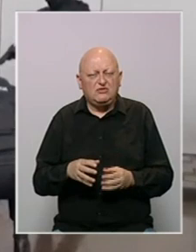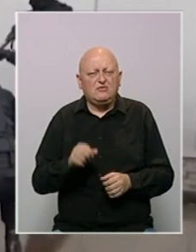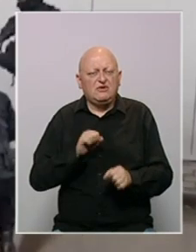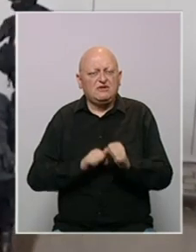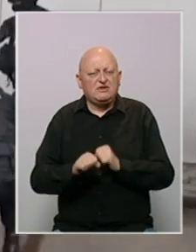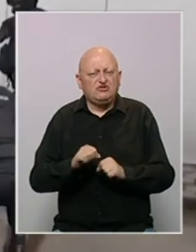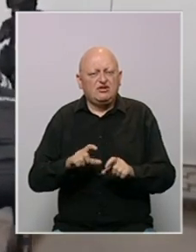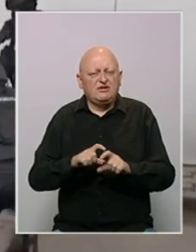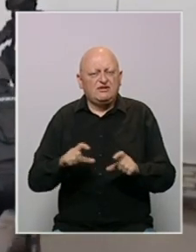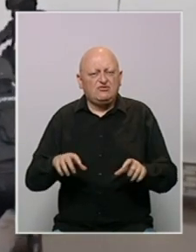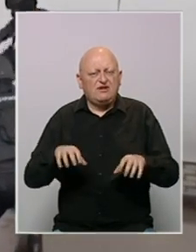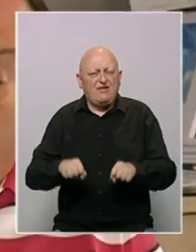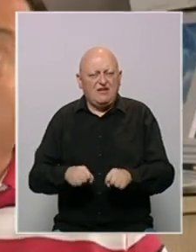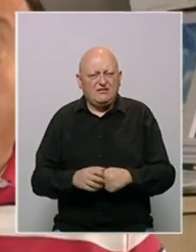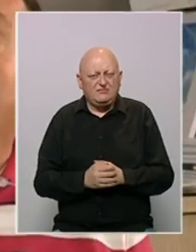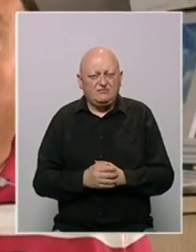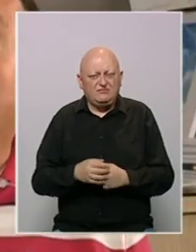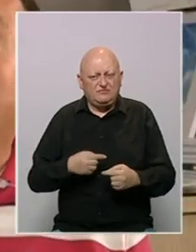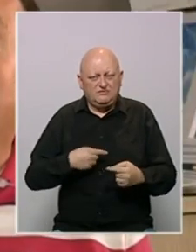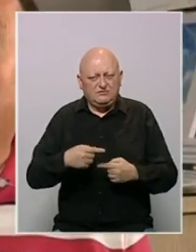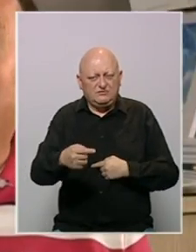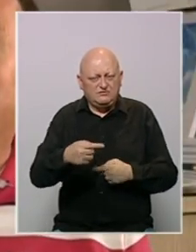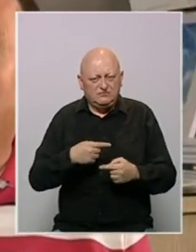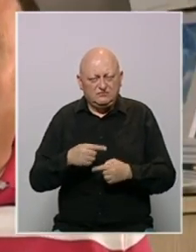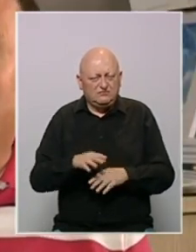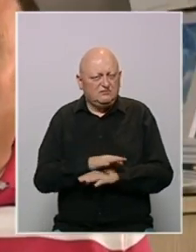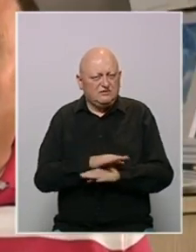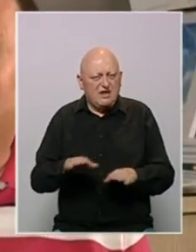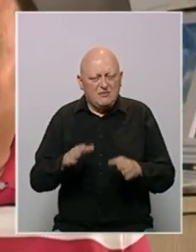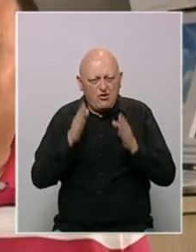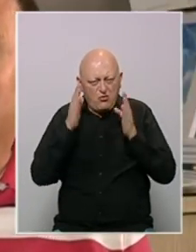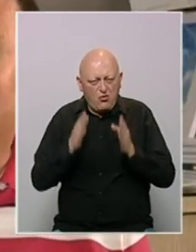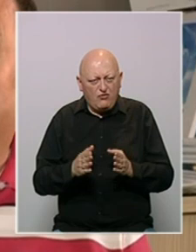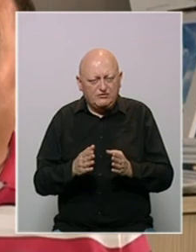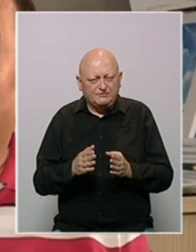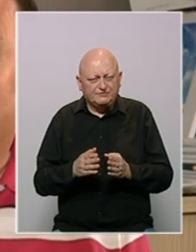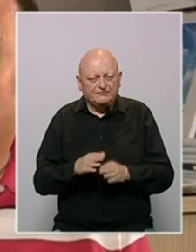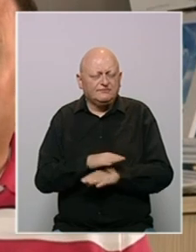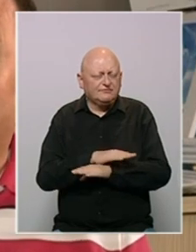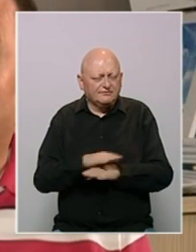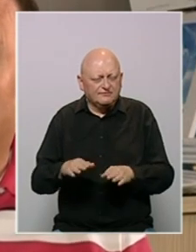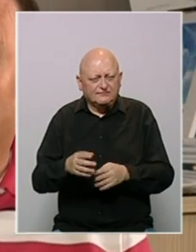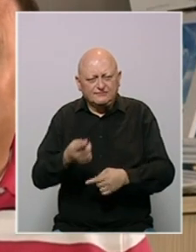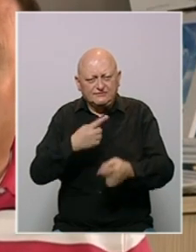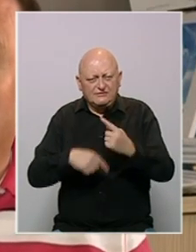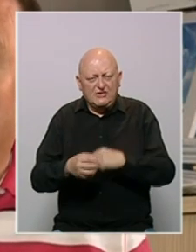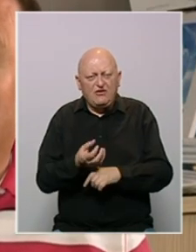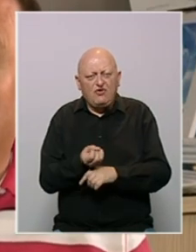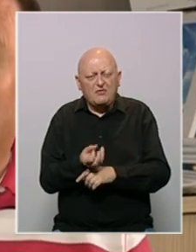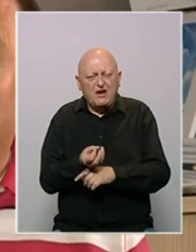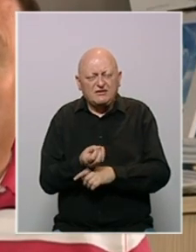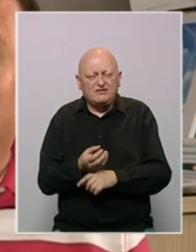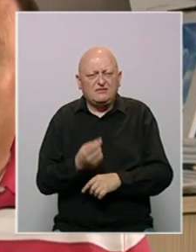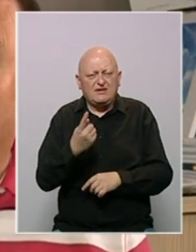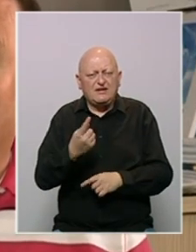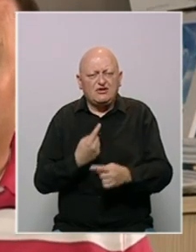zaštitom institucija vlasti. Međusobno nemaju povjerenje i potpunu razmjenu informacija, da